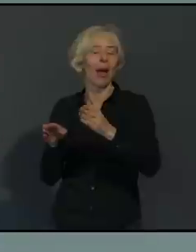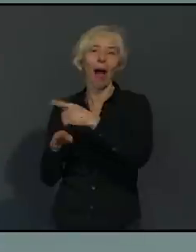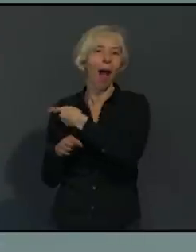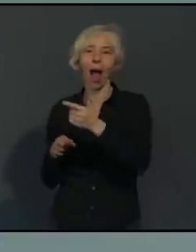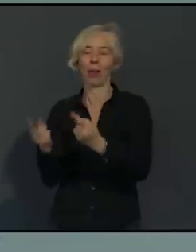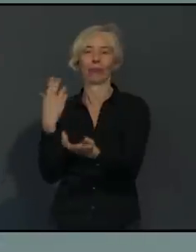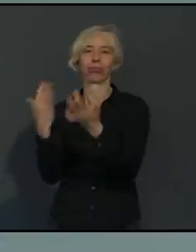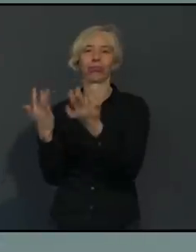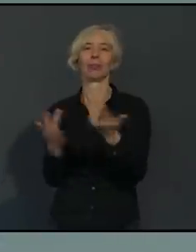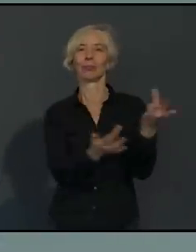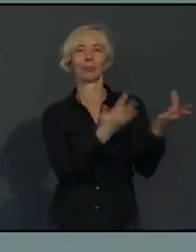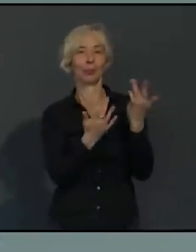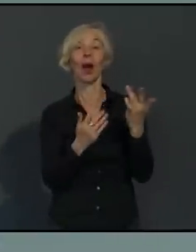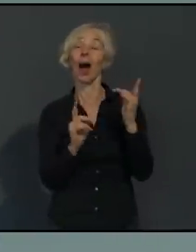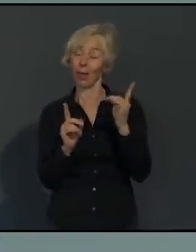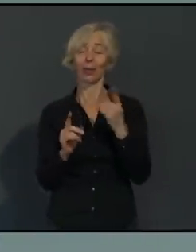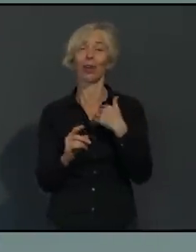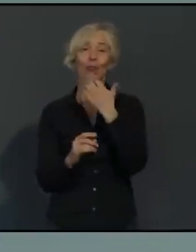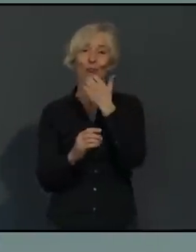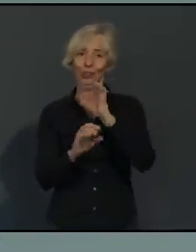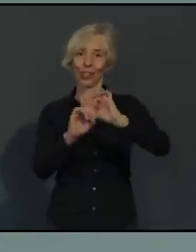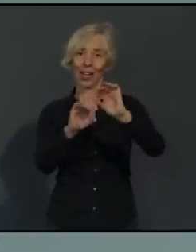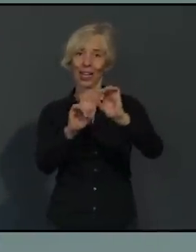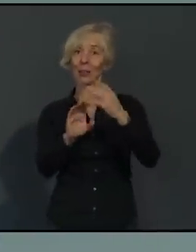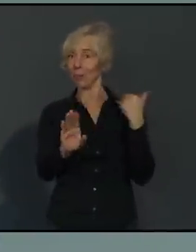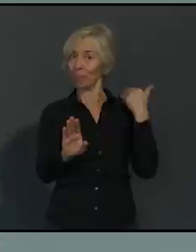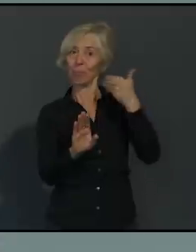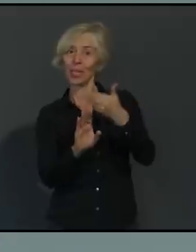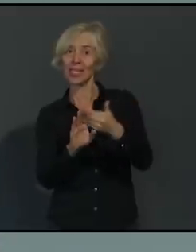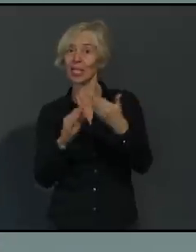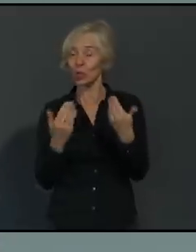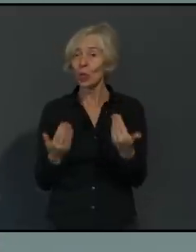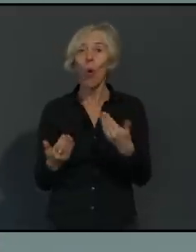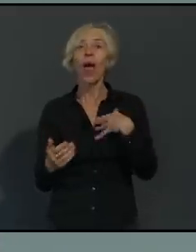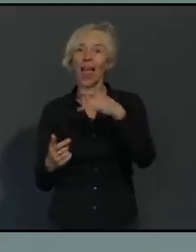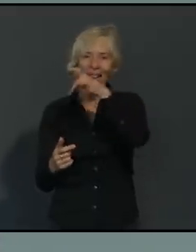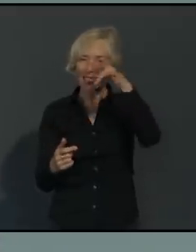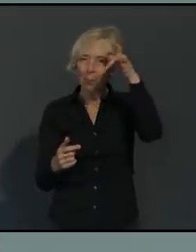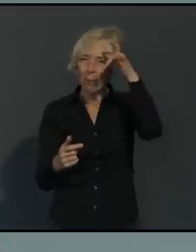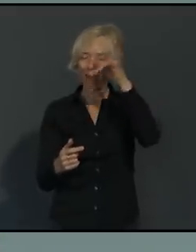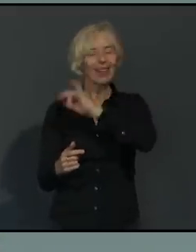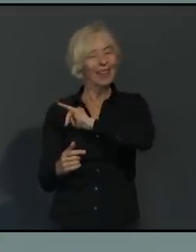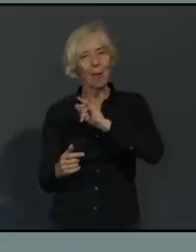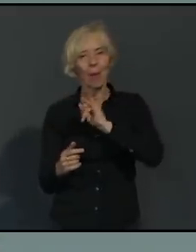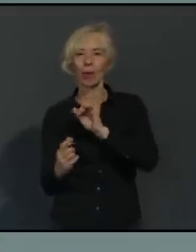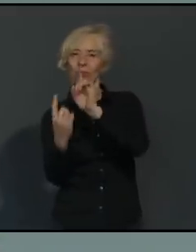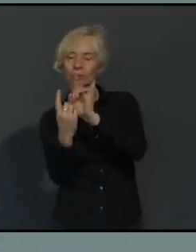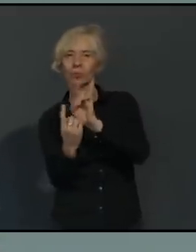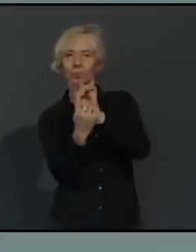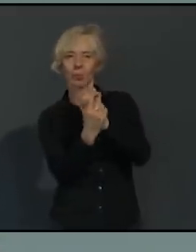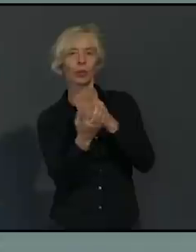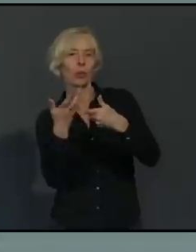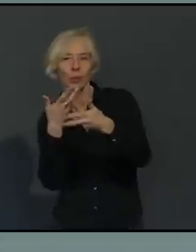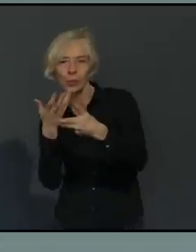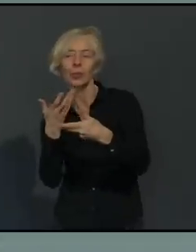mit denen ich mich unterhalten habe, geraten haben, abzuwarten, Geduld zu haben, auch wenn es schwerfällt, da eben dieser